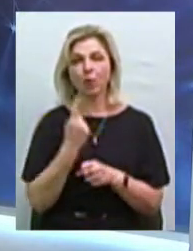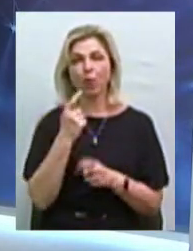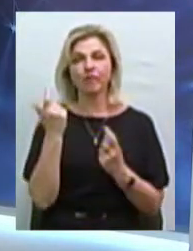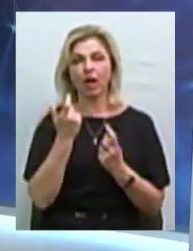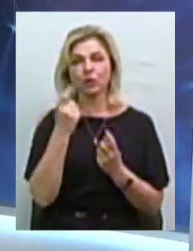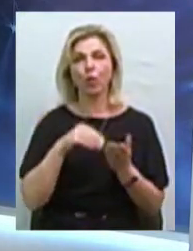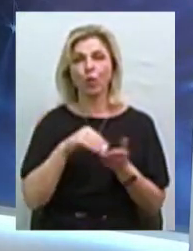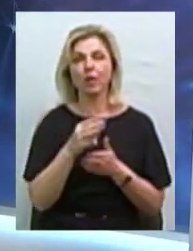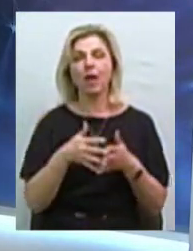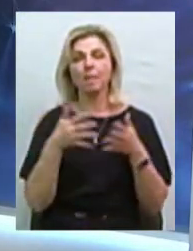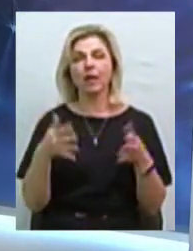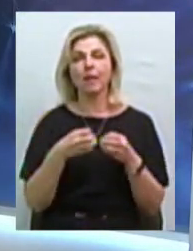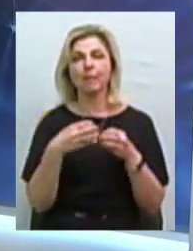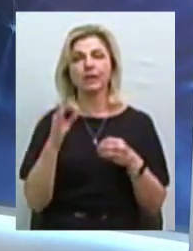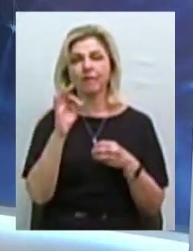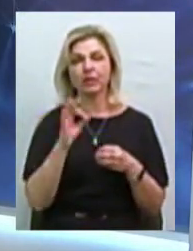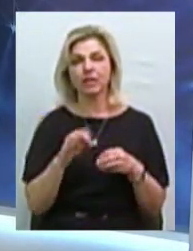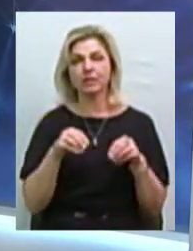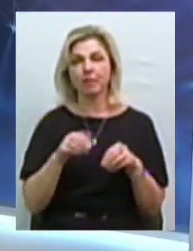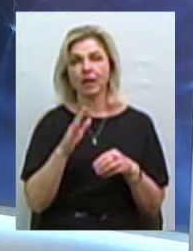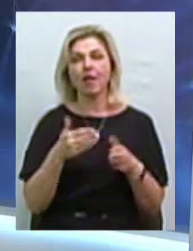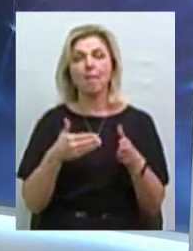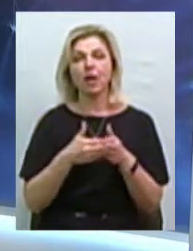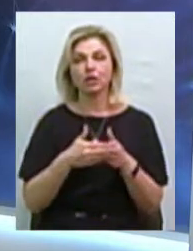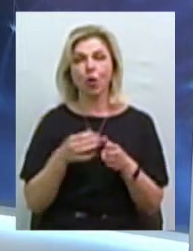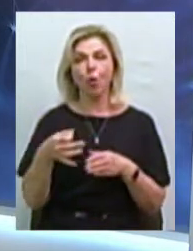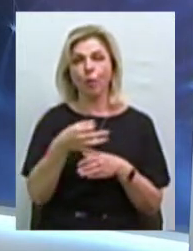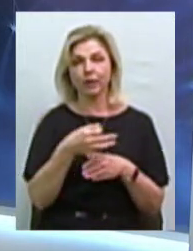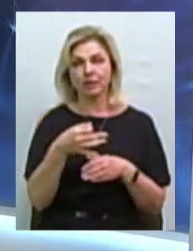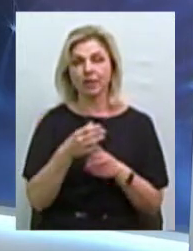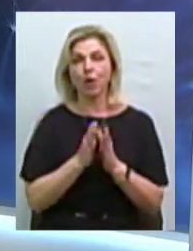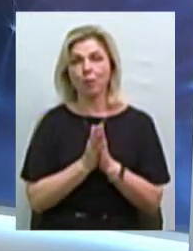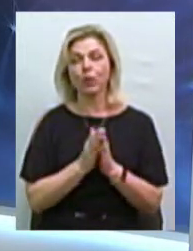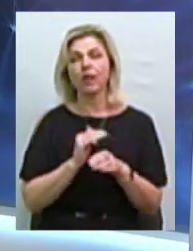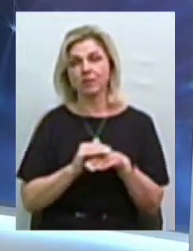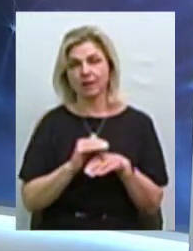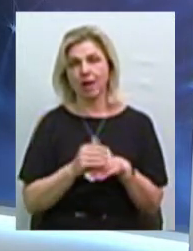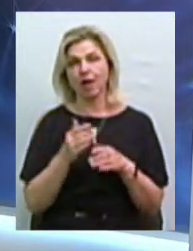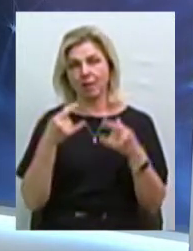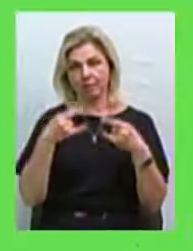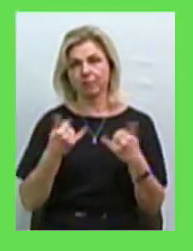купити більше 15% землі в межах області. Будь ласка, пряма мова, прем'єр-міністр.